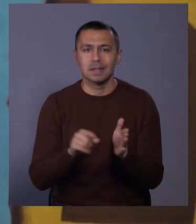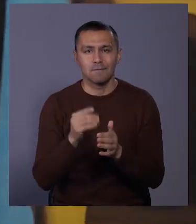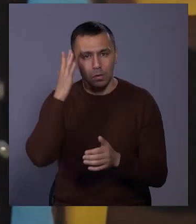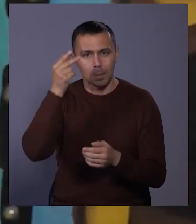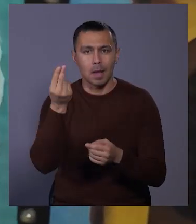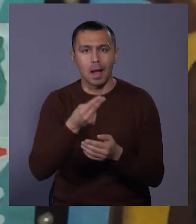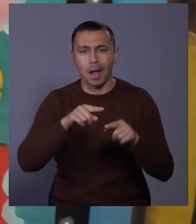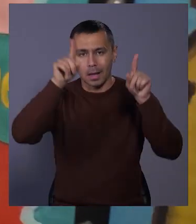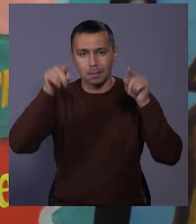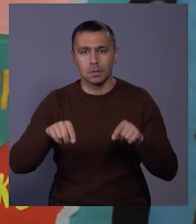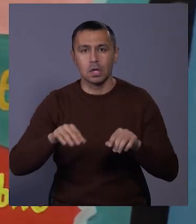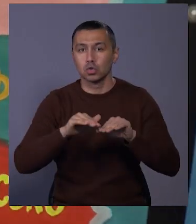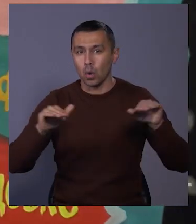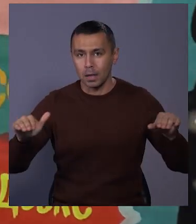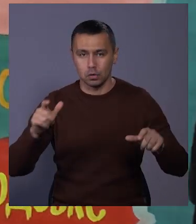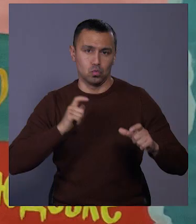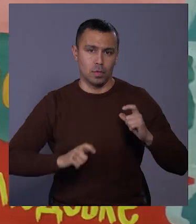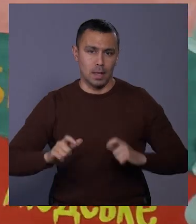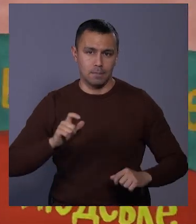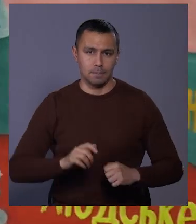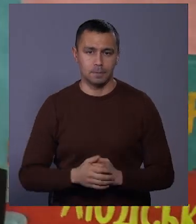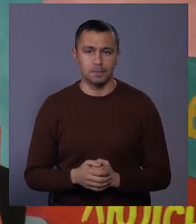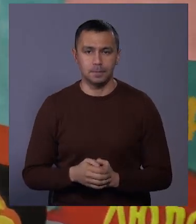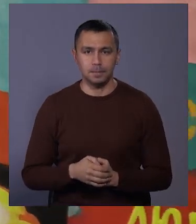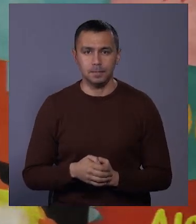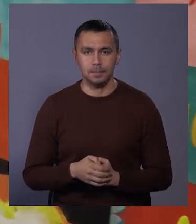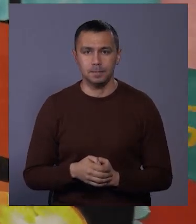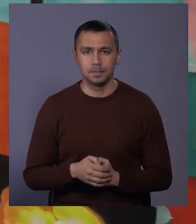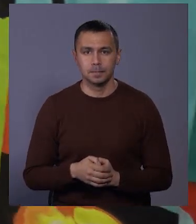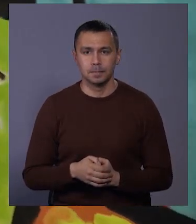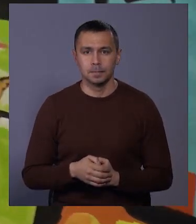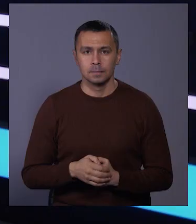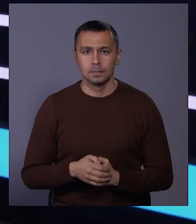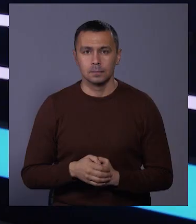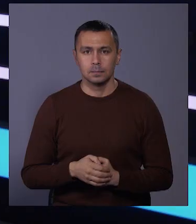картинами школярів та студентів. Олександра Семенюк, Микола Юрковський, Новини міста.